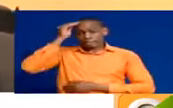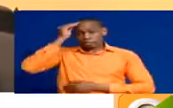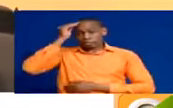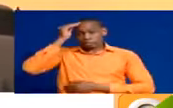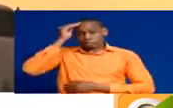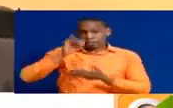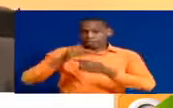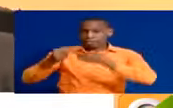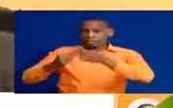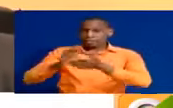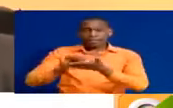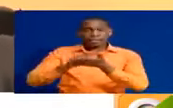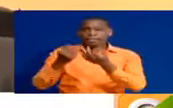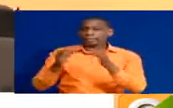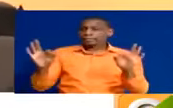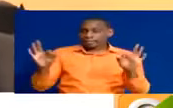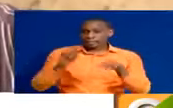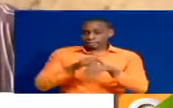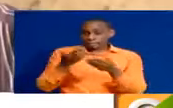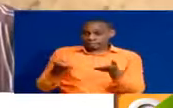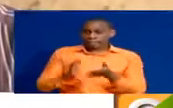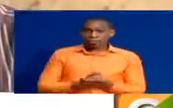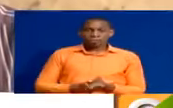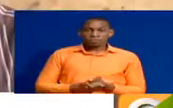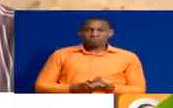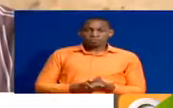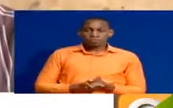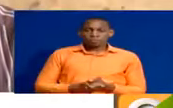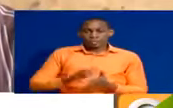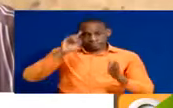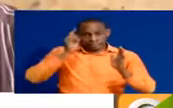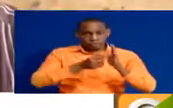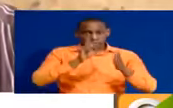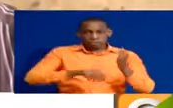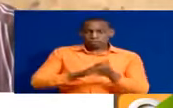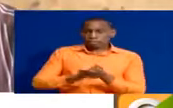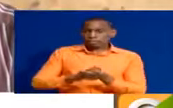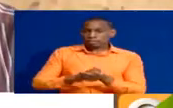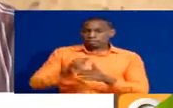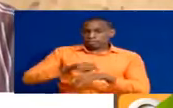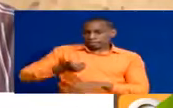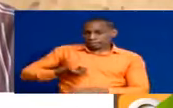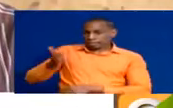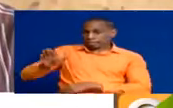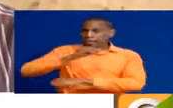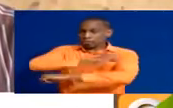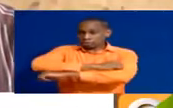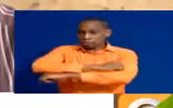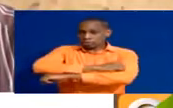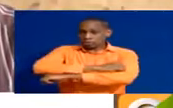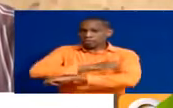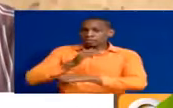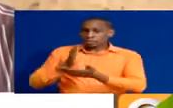limu ambayo inaendelea, ambayo ni yaburi kwa sasa. Kito mbachi nisha gundua pia, musiana ukimurudisha kwa shule